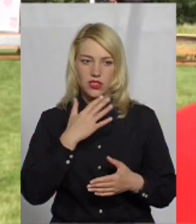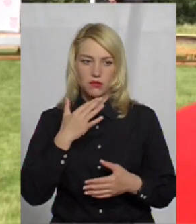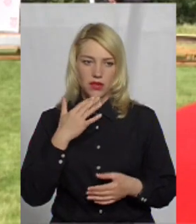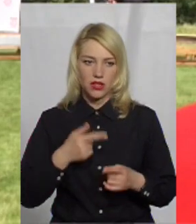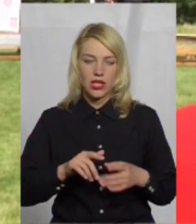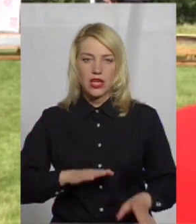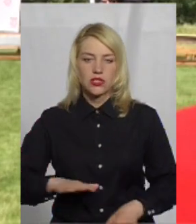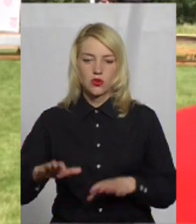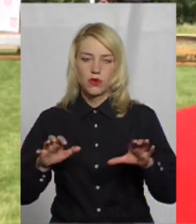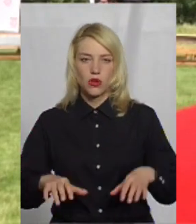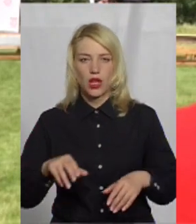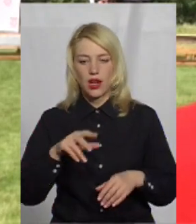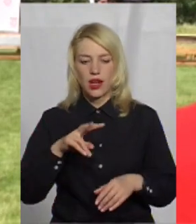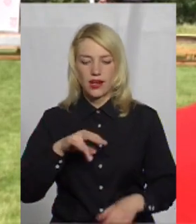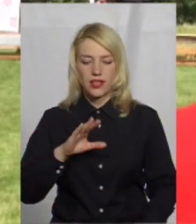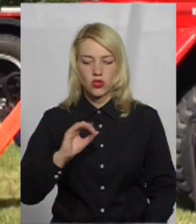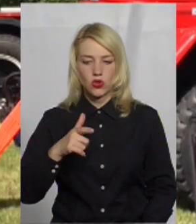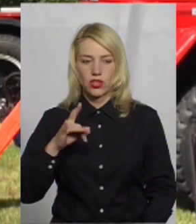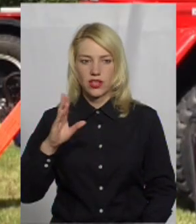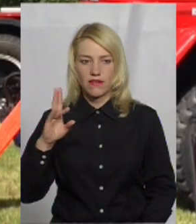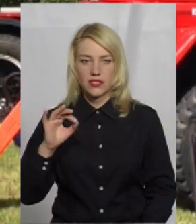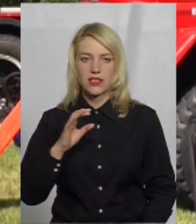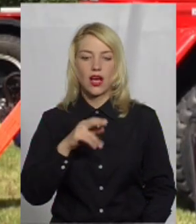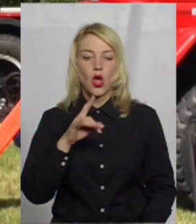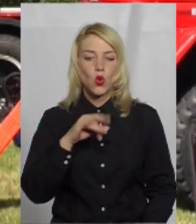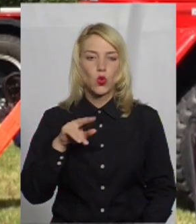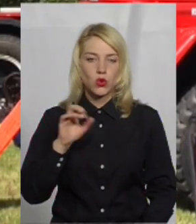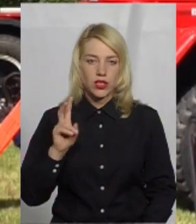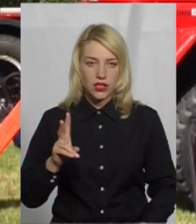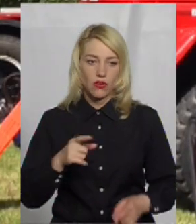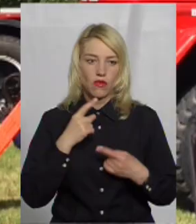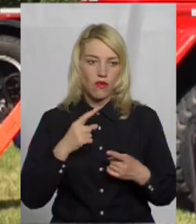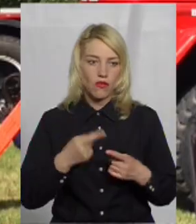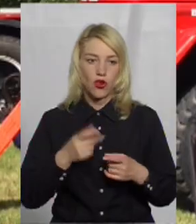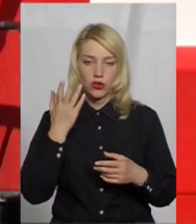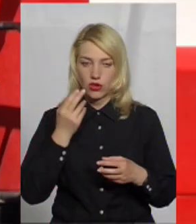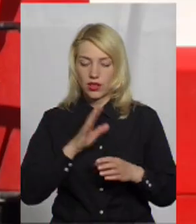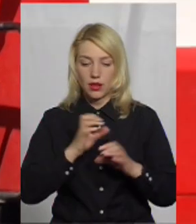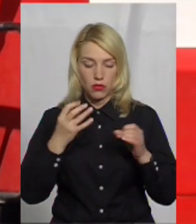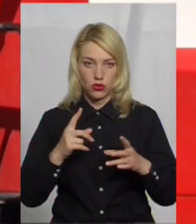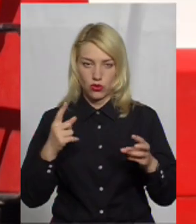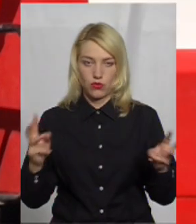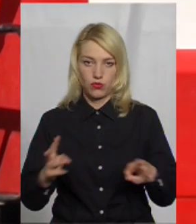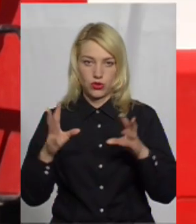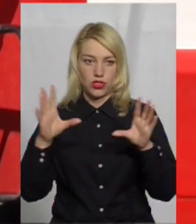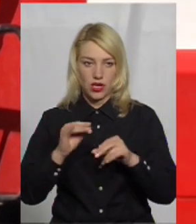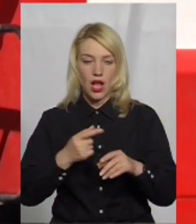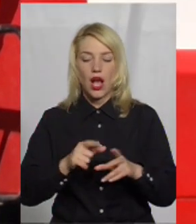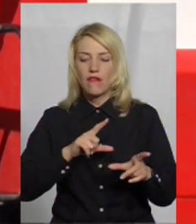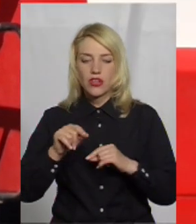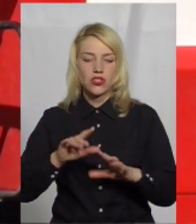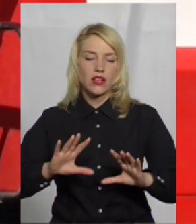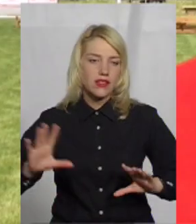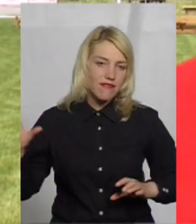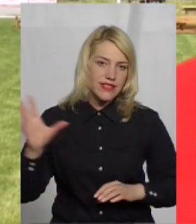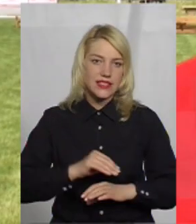голови Лісовгренівецької ОТГ Олег Рудик каже, коло обов'язків бійців не обмежується гасінням пожеж. Рятувальники виїжджають на всі надзвичайні